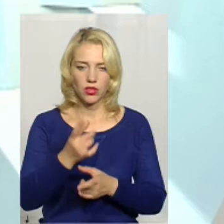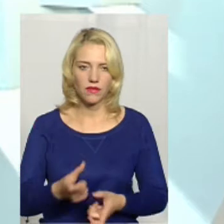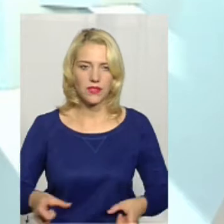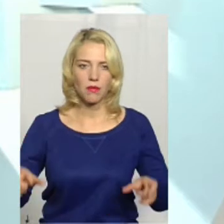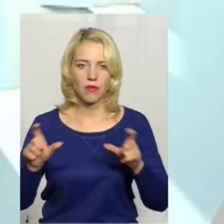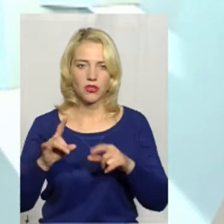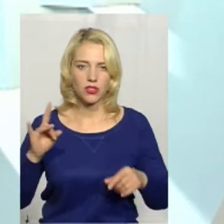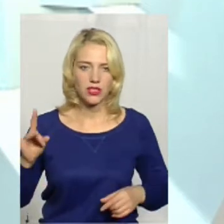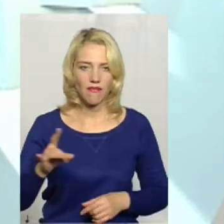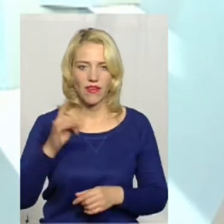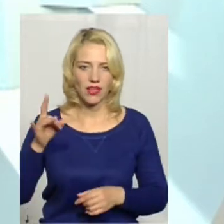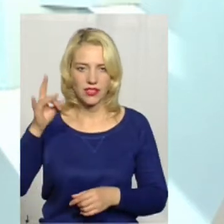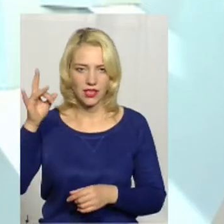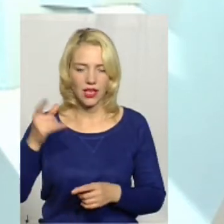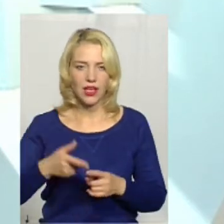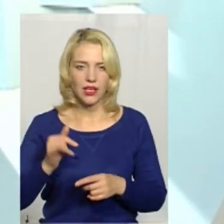збільшитися.